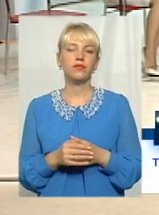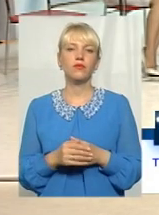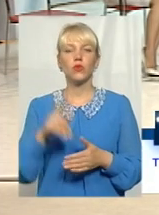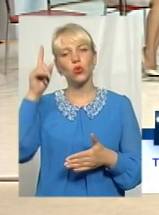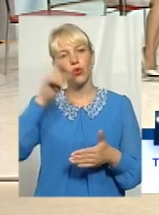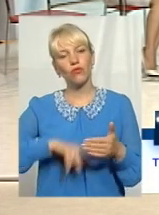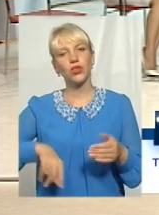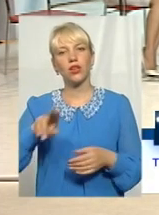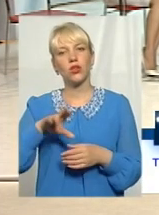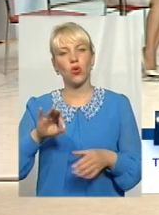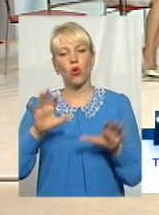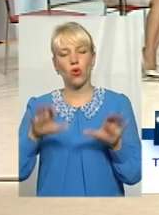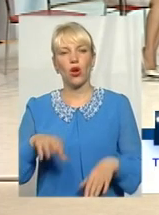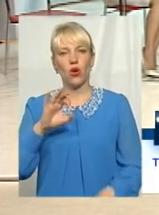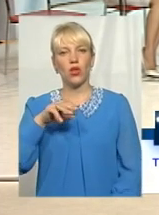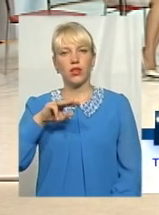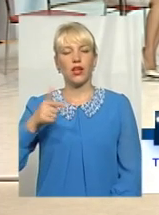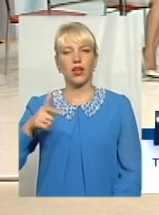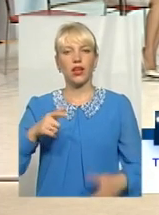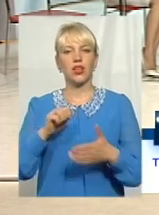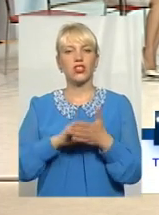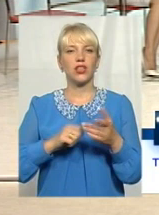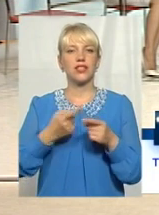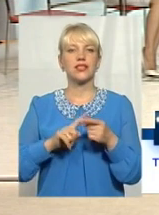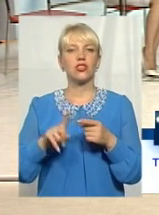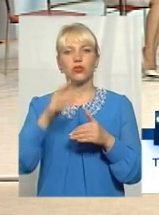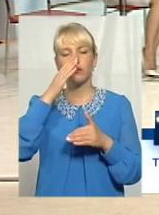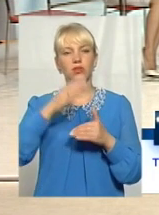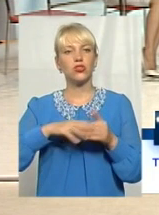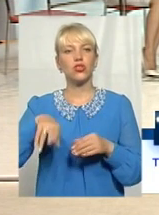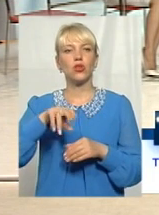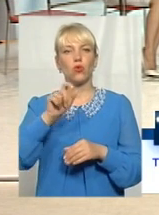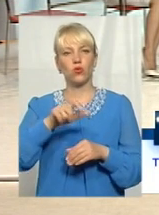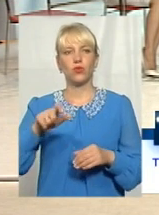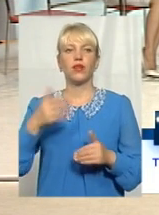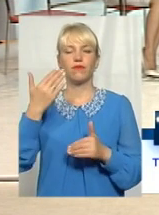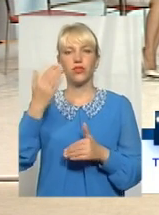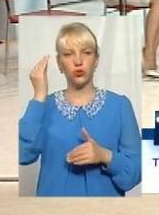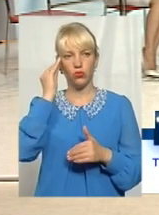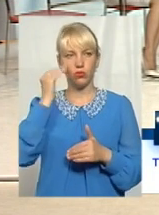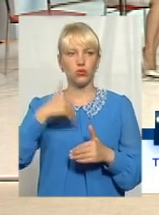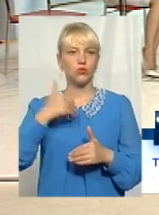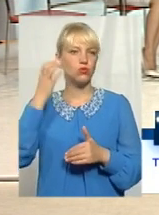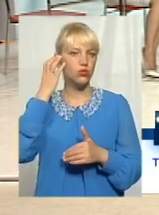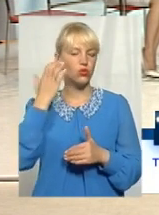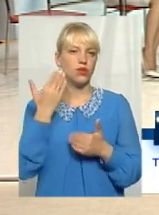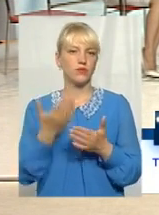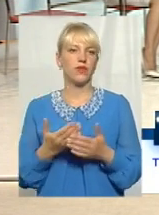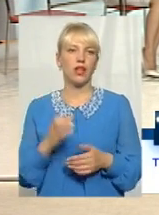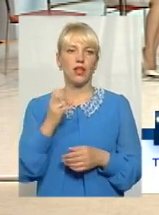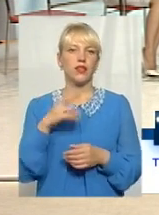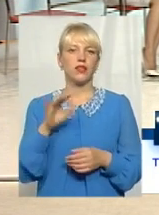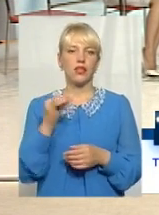довіра до голів ОТГ, напевно, через те, що, можливо, вони ближче до людей. Хочу ваші думки з цього приводу почути. Пане Андрій?